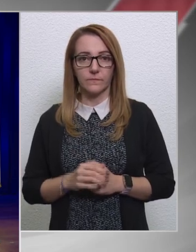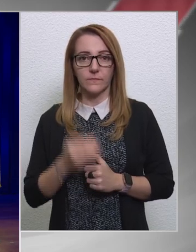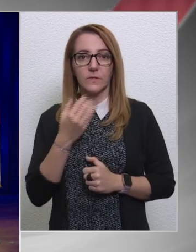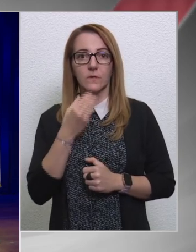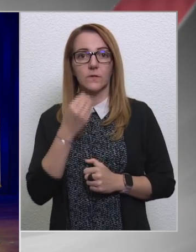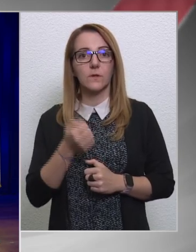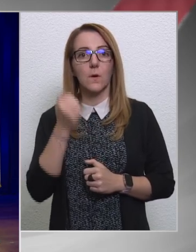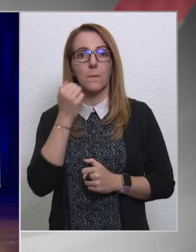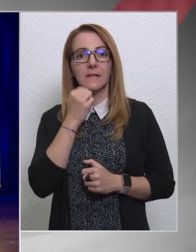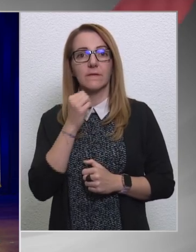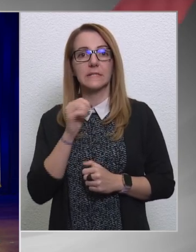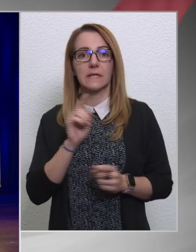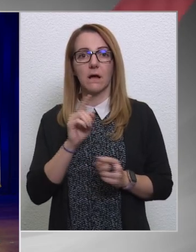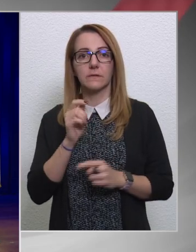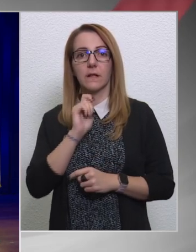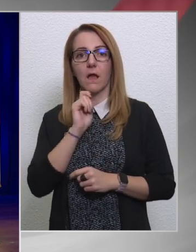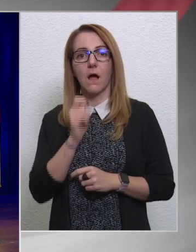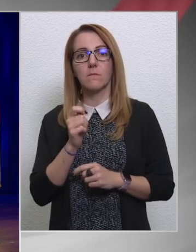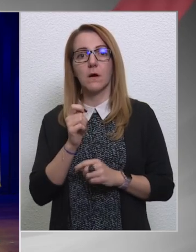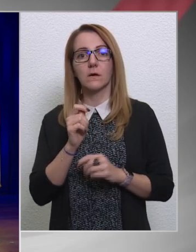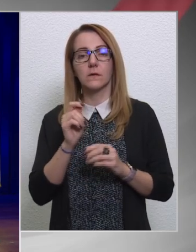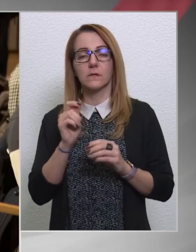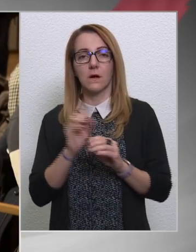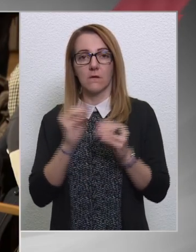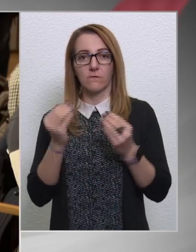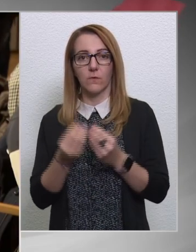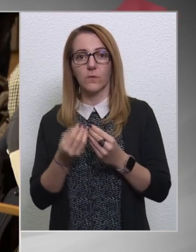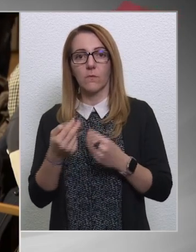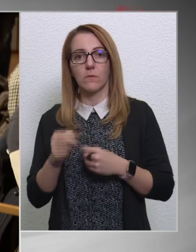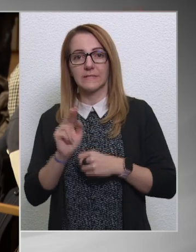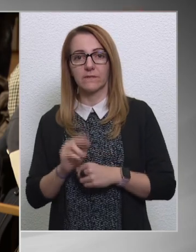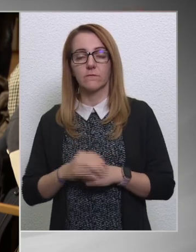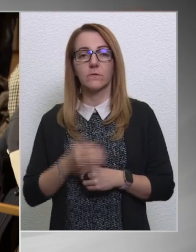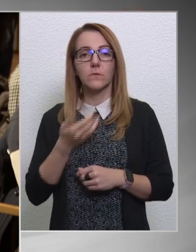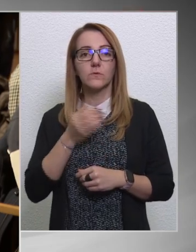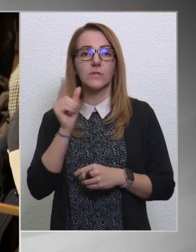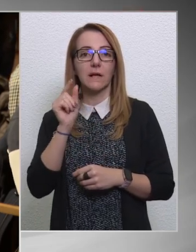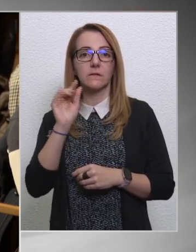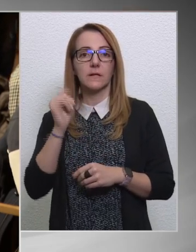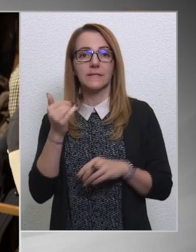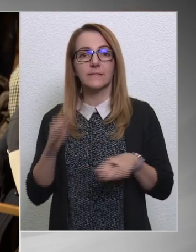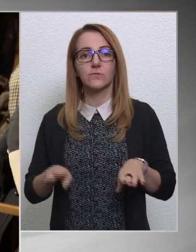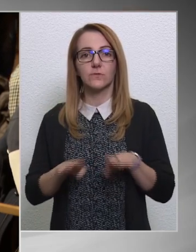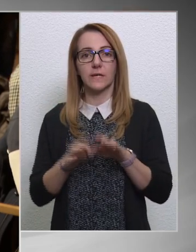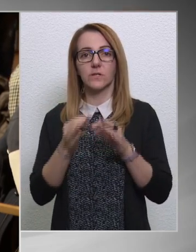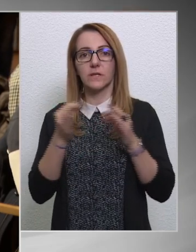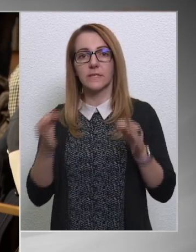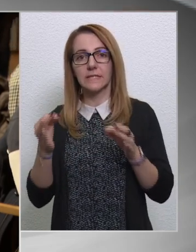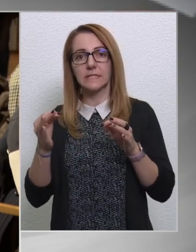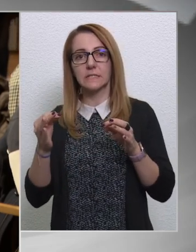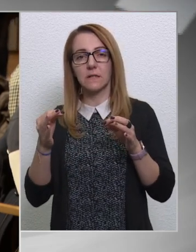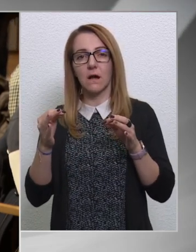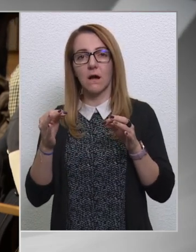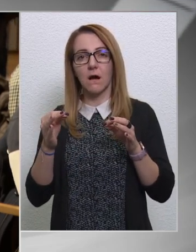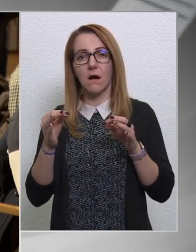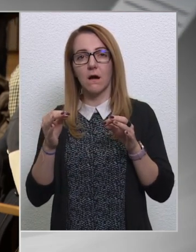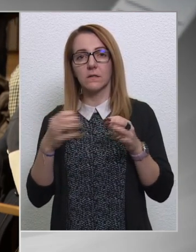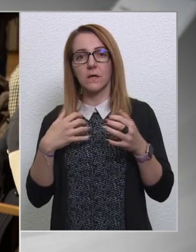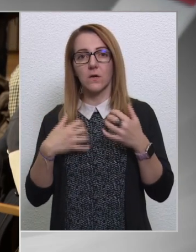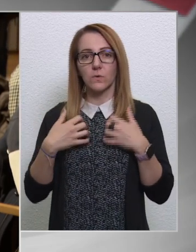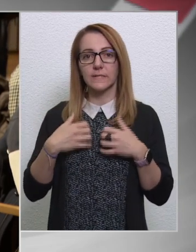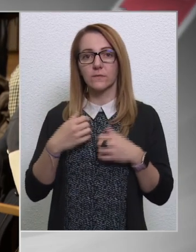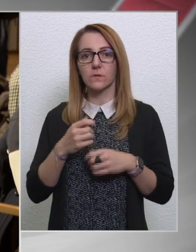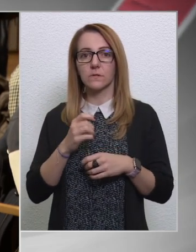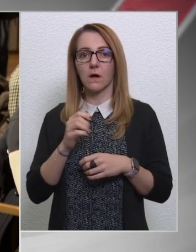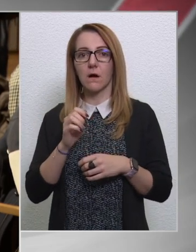Köszönöm, Medvec Kattilla, Magyar Fórum, magyarforum.info. Cseh Katalin és társai nyíltan úszítottak hazánk ellen az LP-ben,